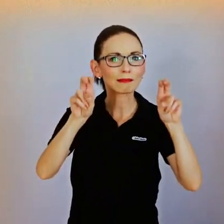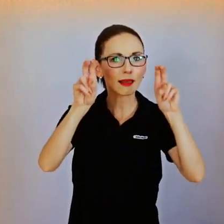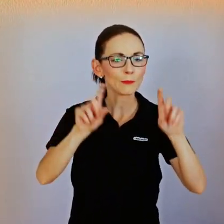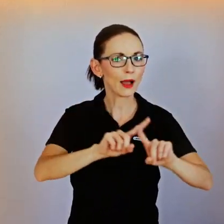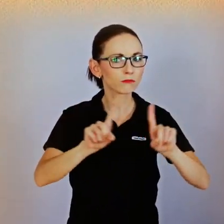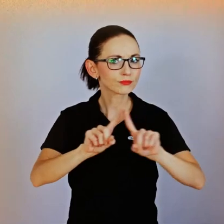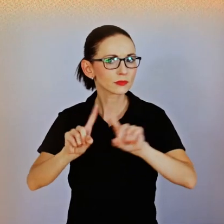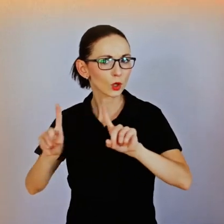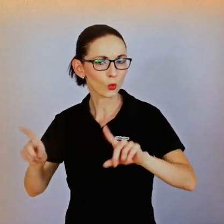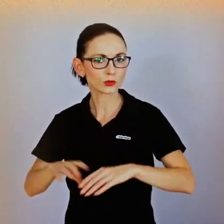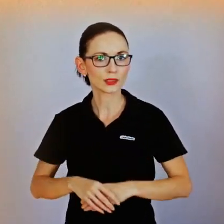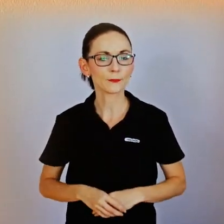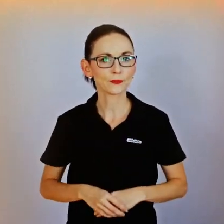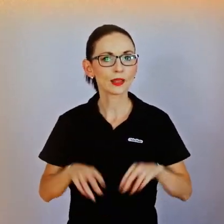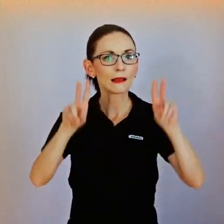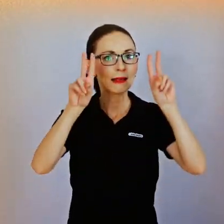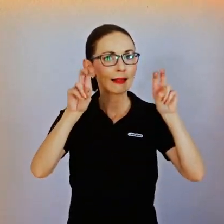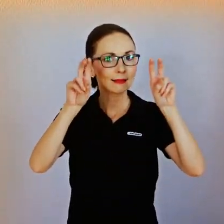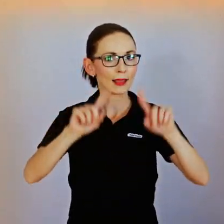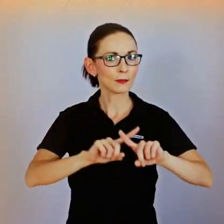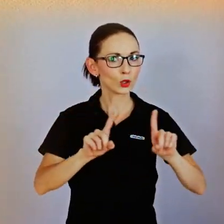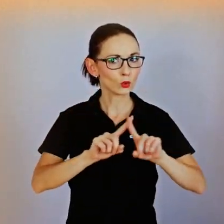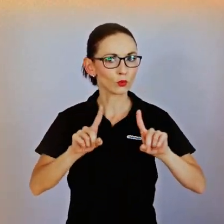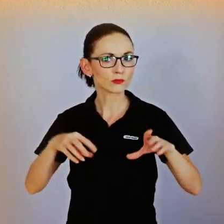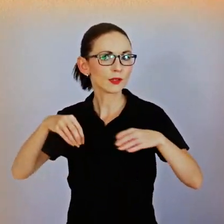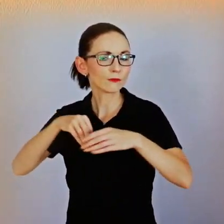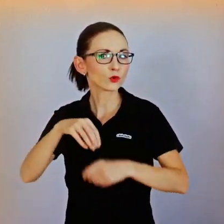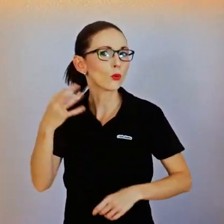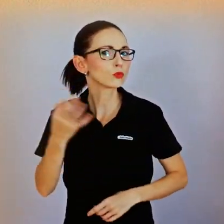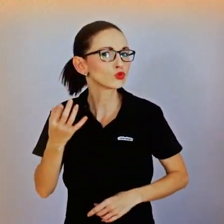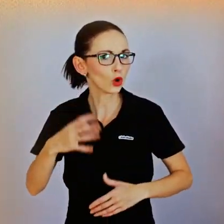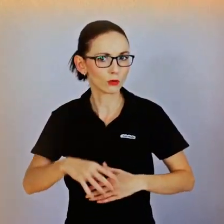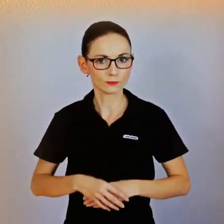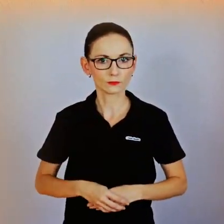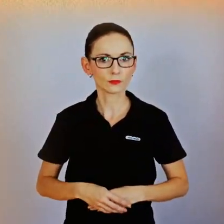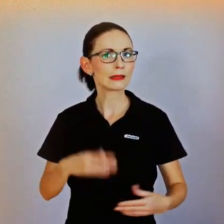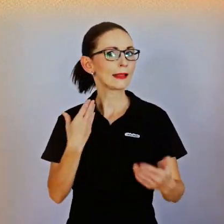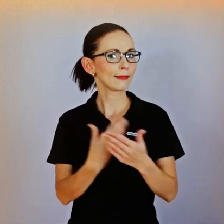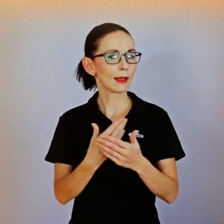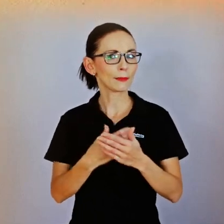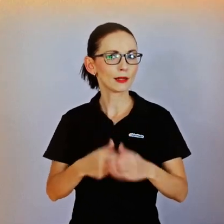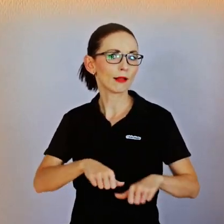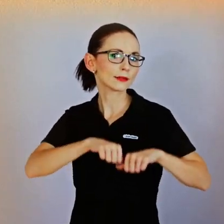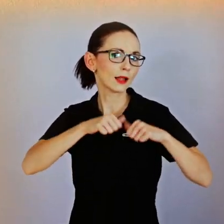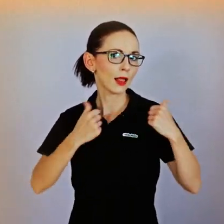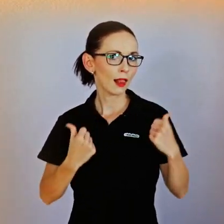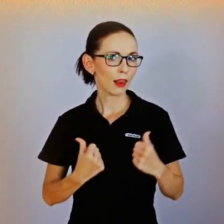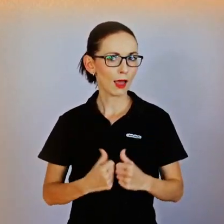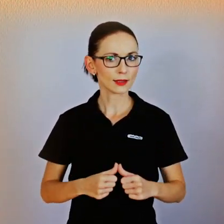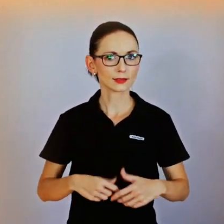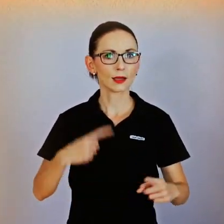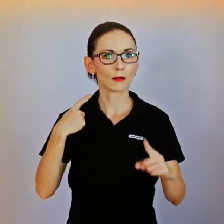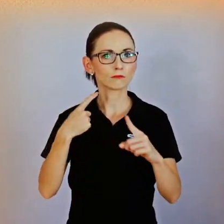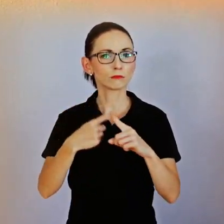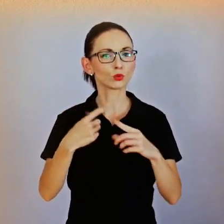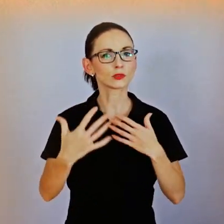nebo kompenzační pomůcky v oblasti sexuality. Takže vlastně jako vidíte, že ta oblast je velmi široká a